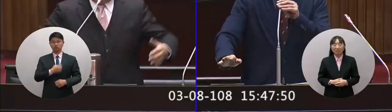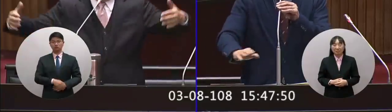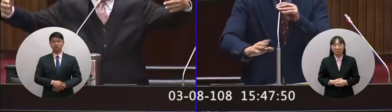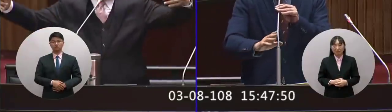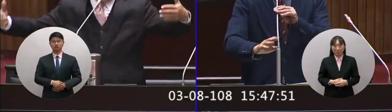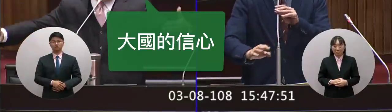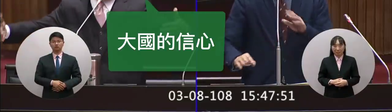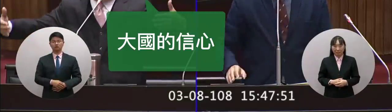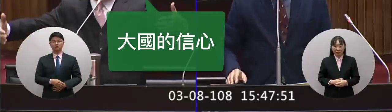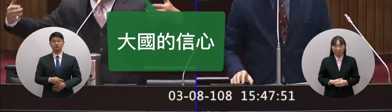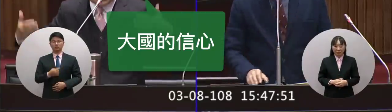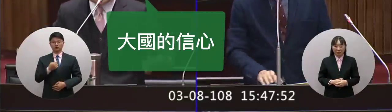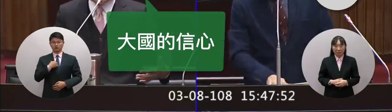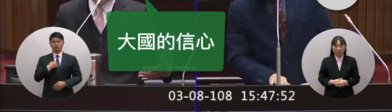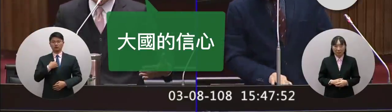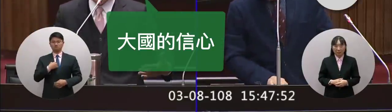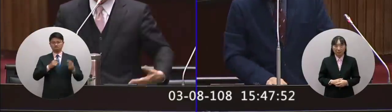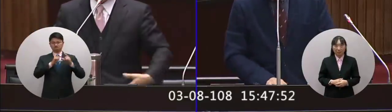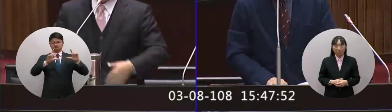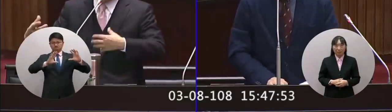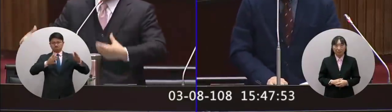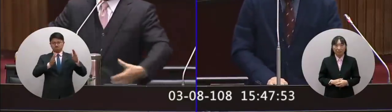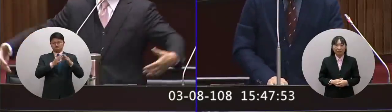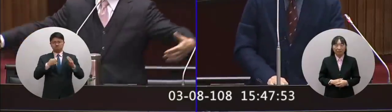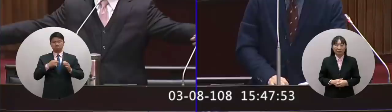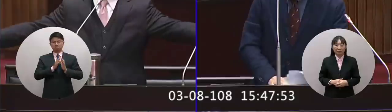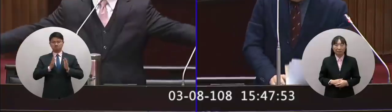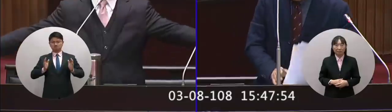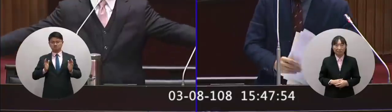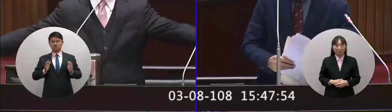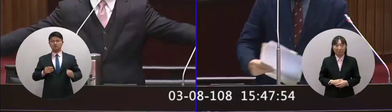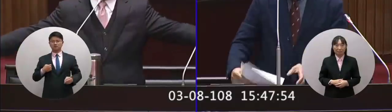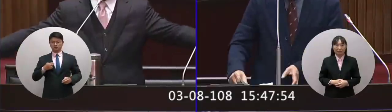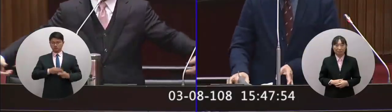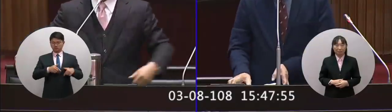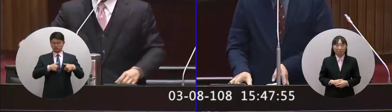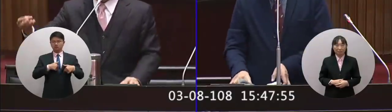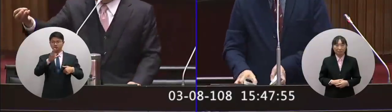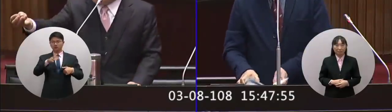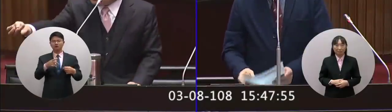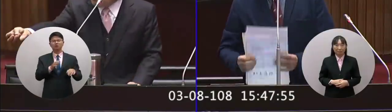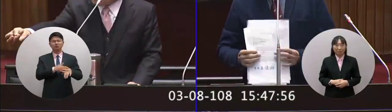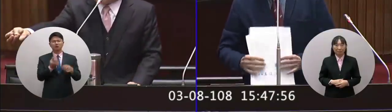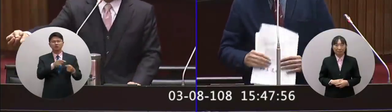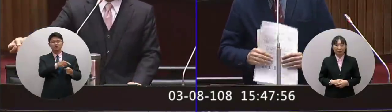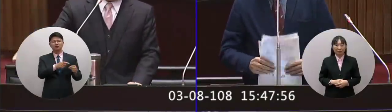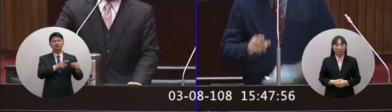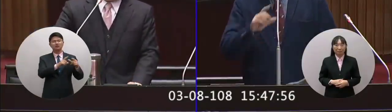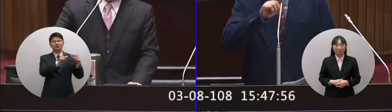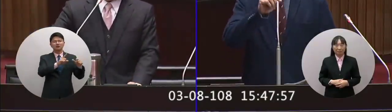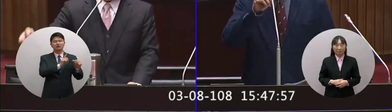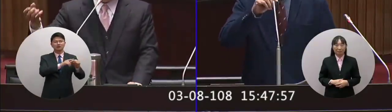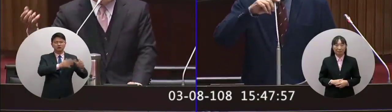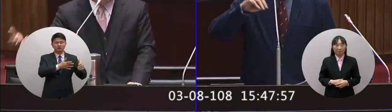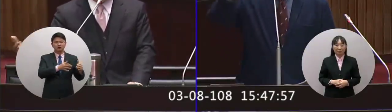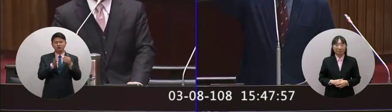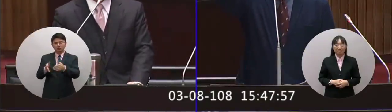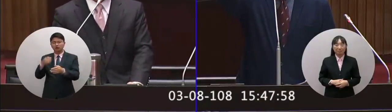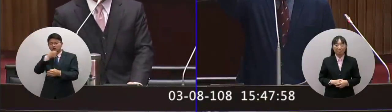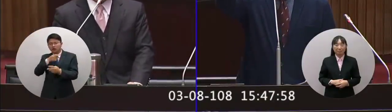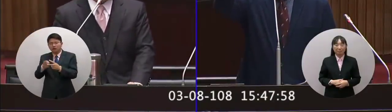我會有大國的信心不會以這麼大的中國對付這麼小的台灣